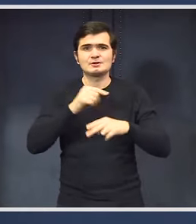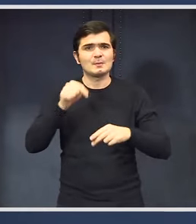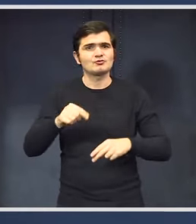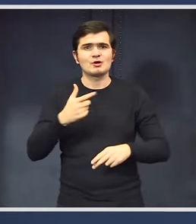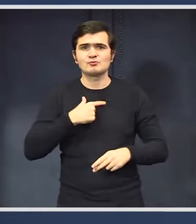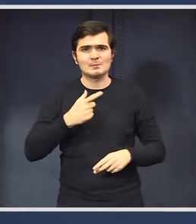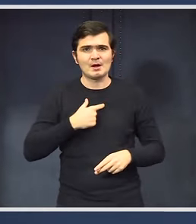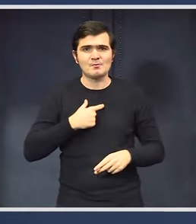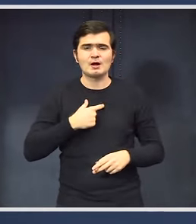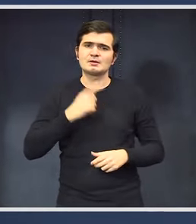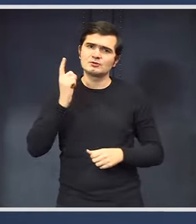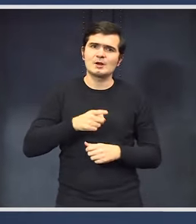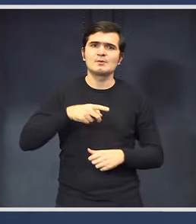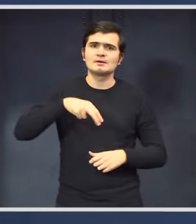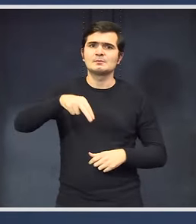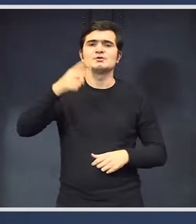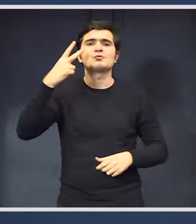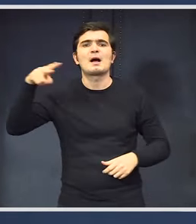și nu putem să mergem mai departe.